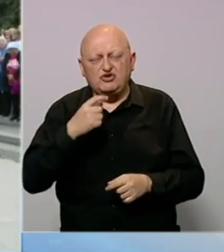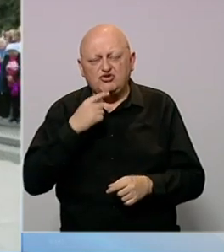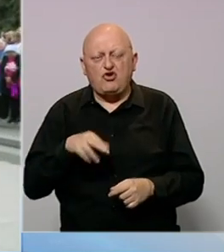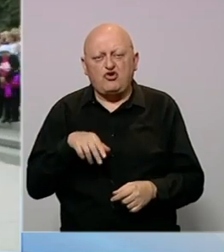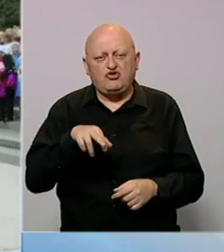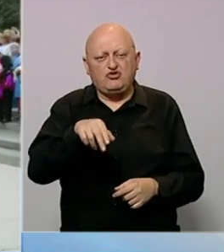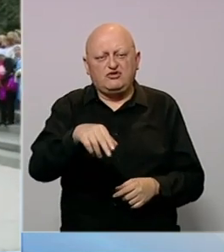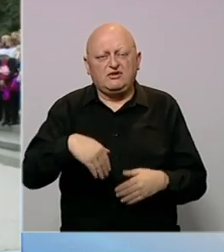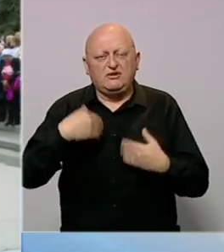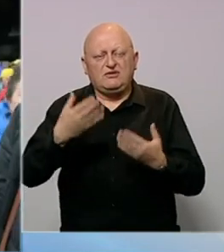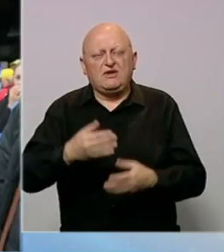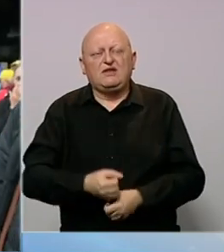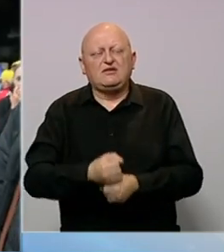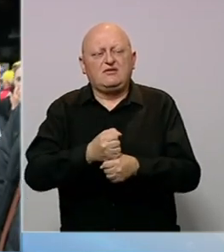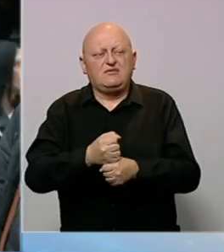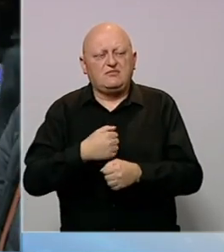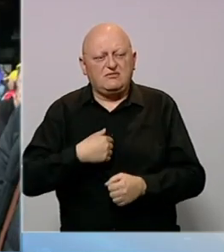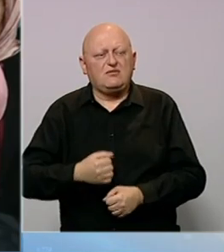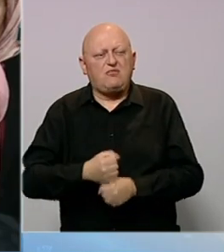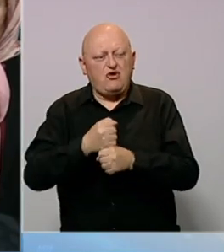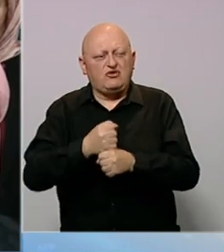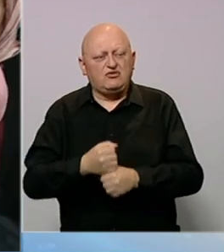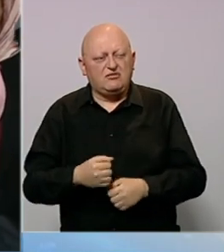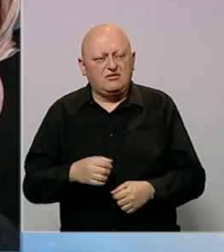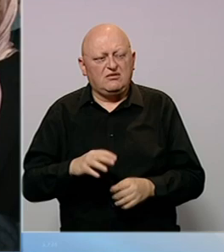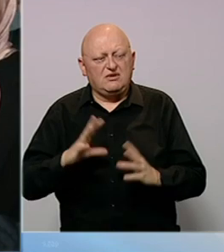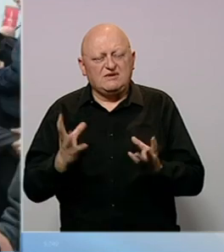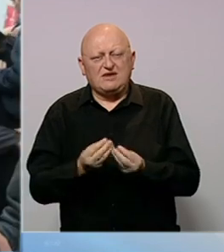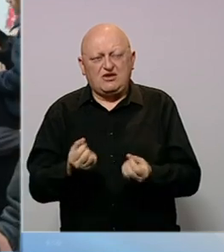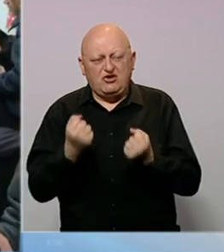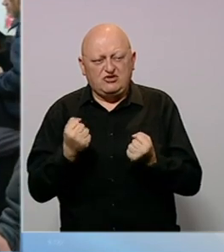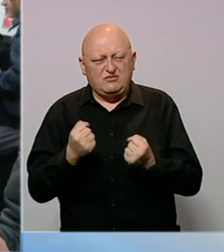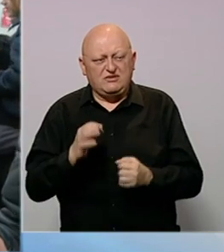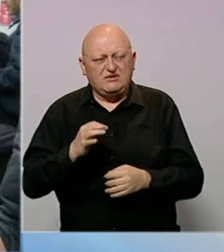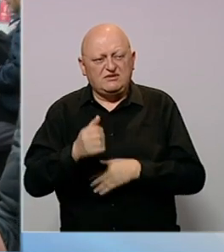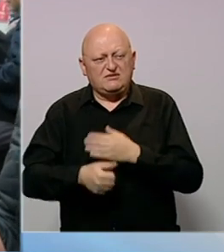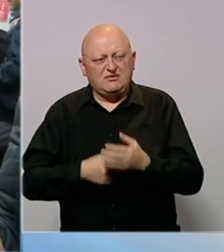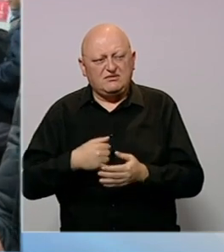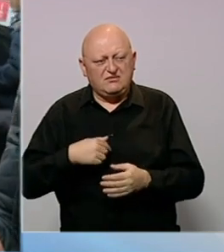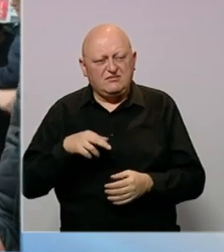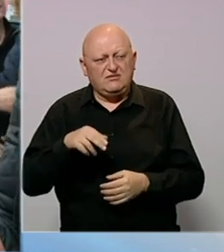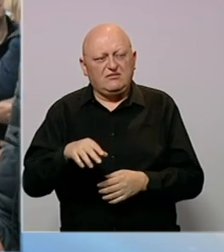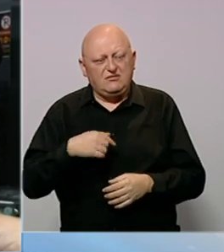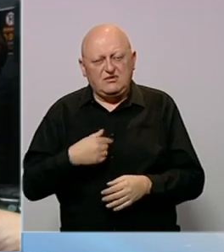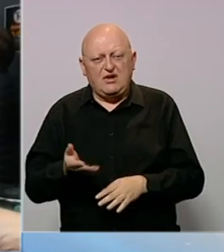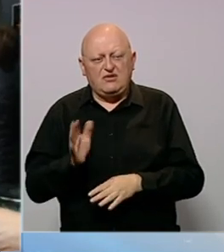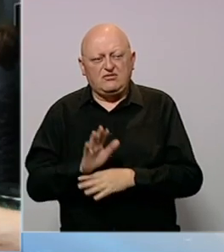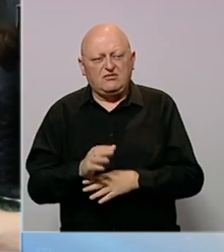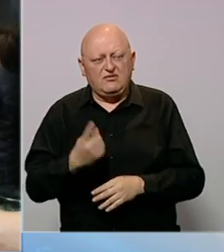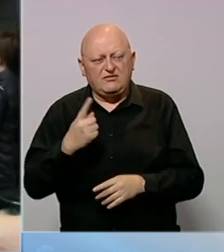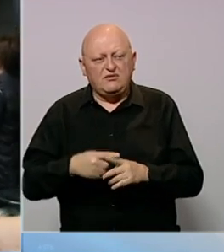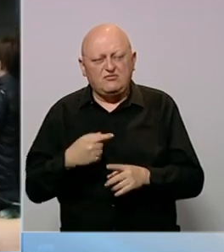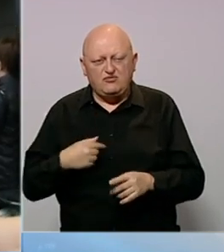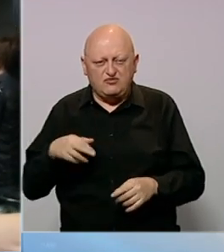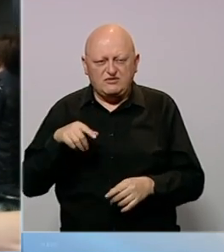došli dati svoju podršku. Podržavamo. Zajedno smo jači. Svaki godinak, stvarno, ja učestujem. Prvi put sam